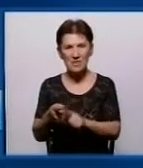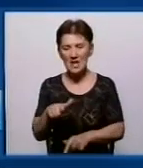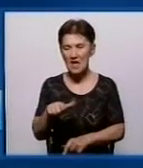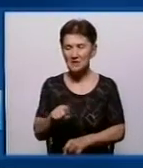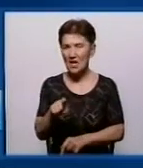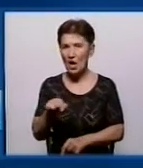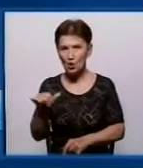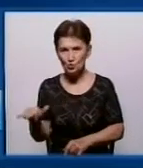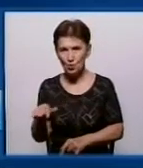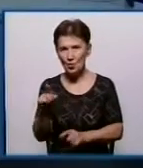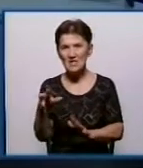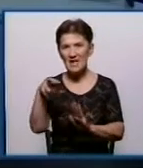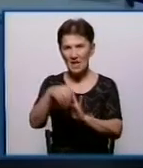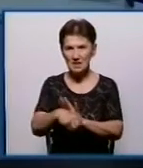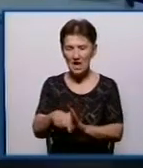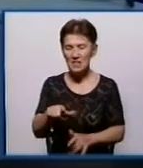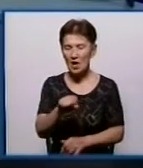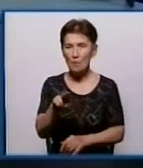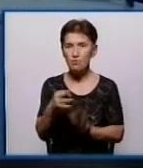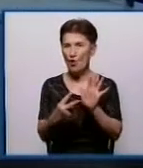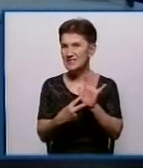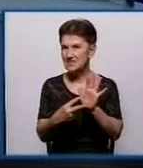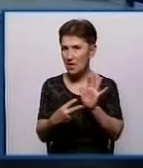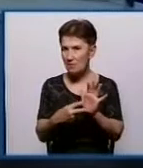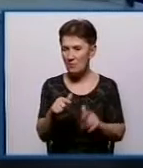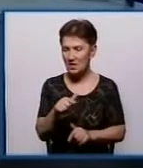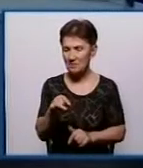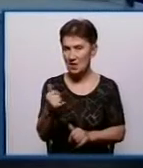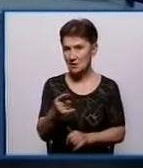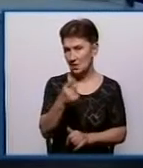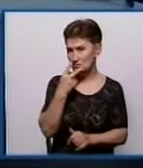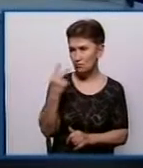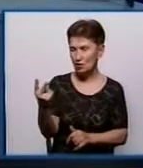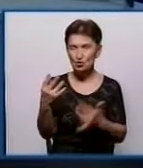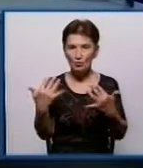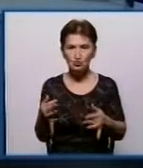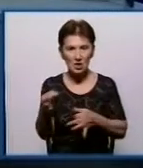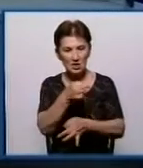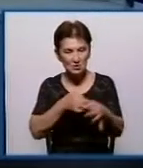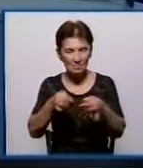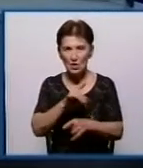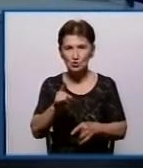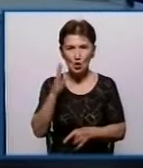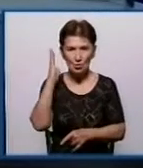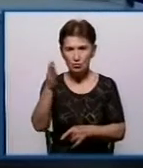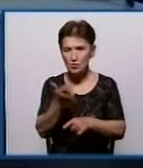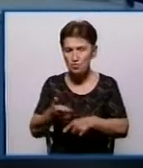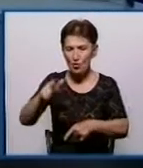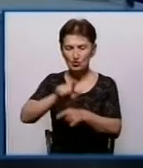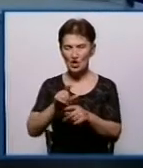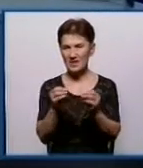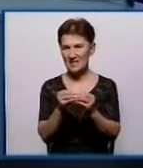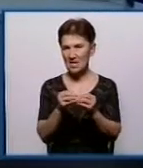До речі, ми в тариф закладали газ ще по 7 гривень, а ми бачимо, що вже зараз йдуть розмови про те, що він буде понад 10 гривень.